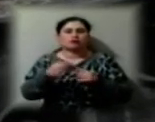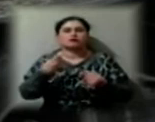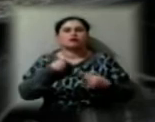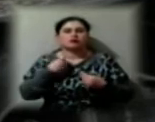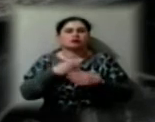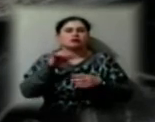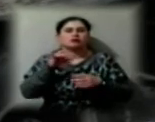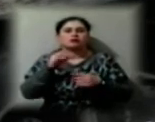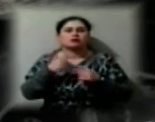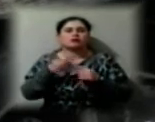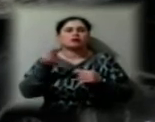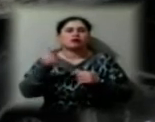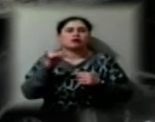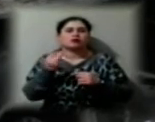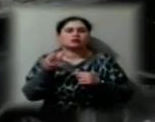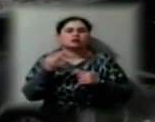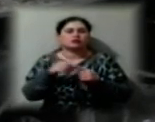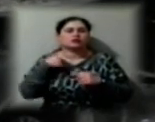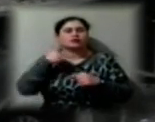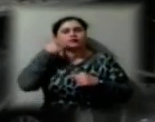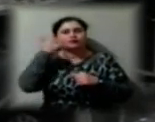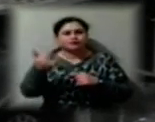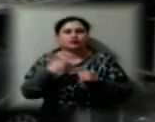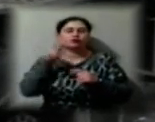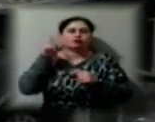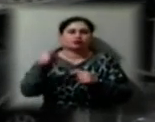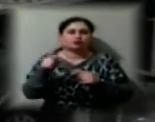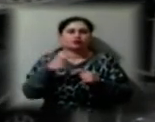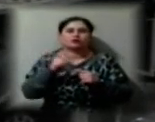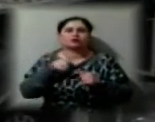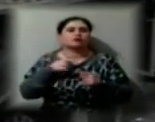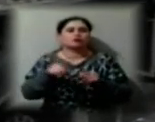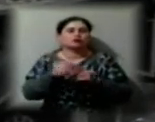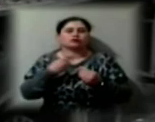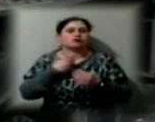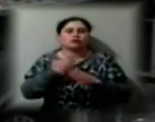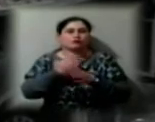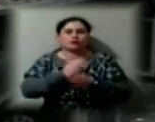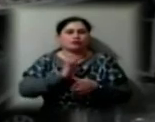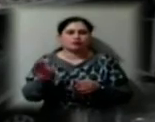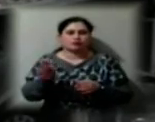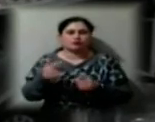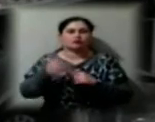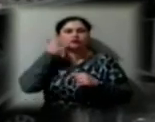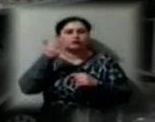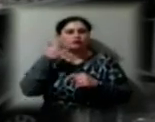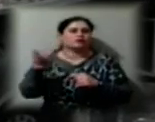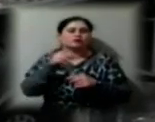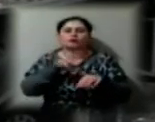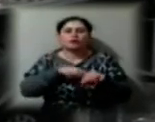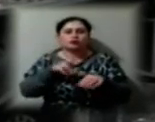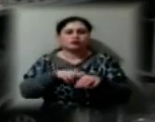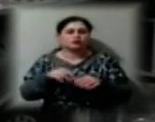платної організації. Ми зателефонували туди. Нам теж нічим не змогли допомогти. Телефонували до поліції. Вони